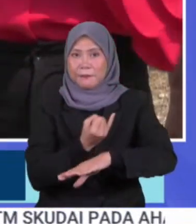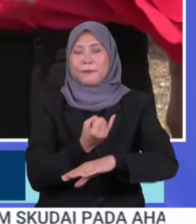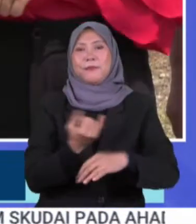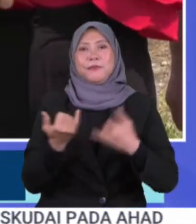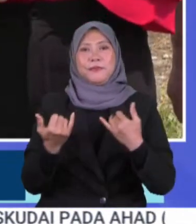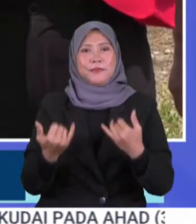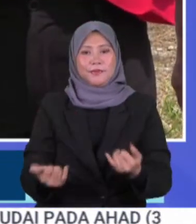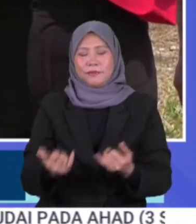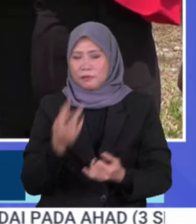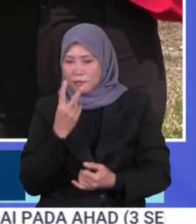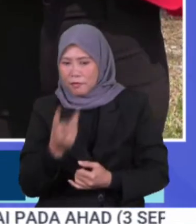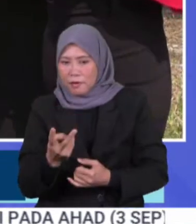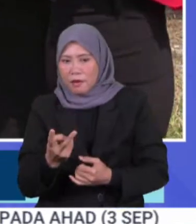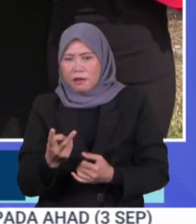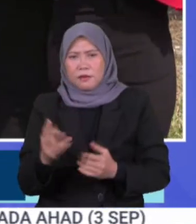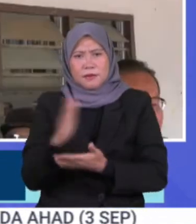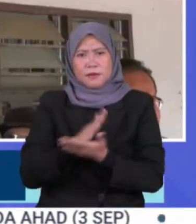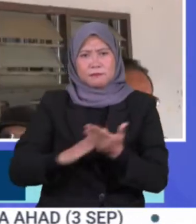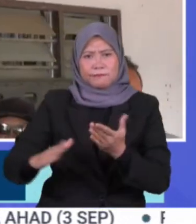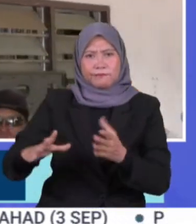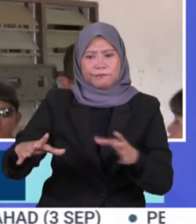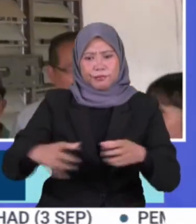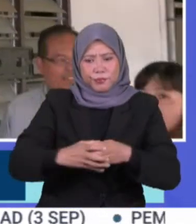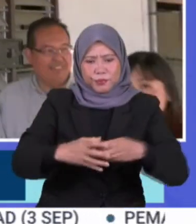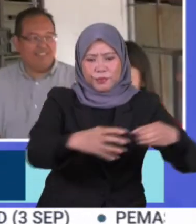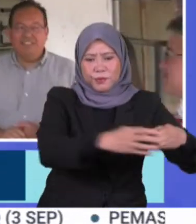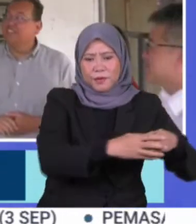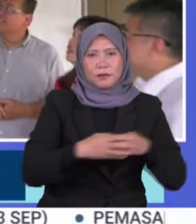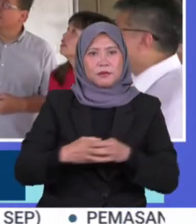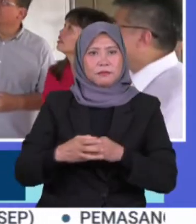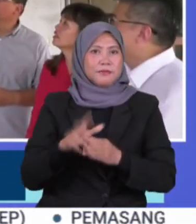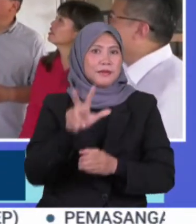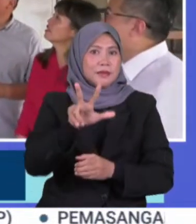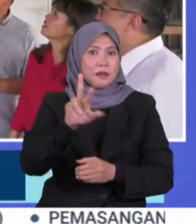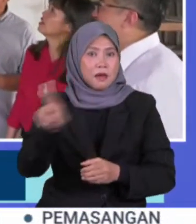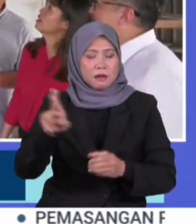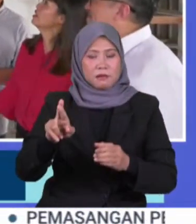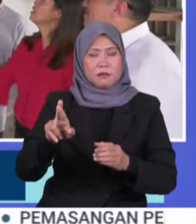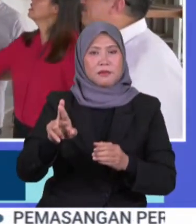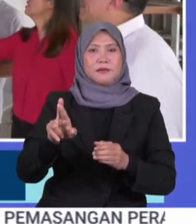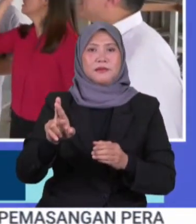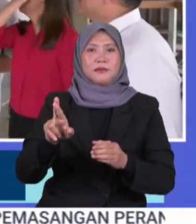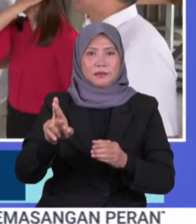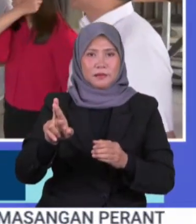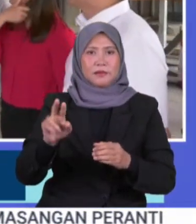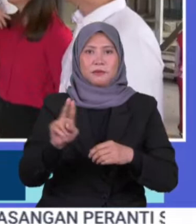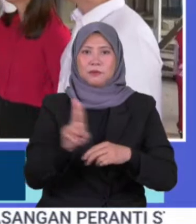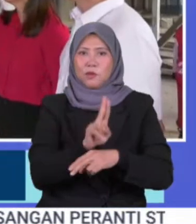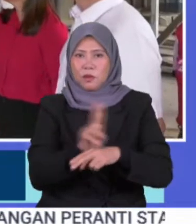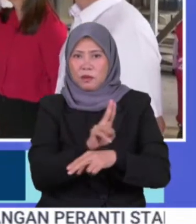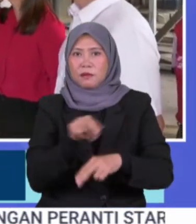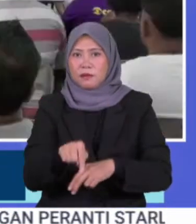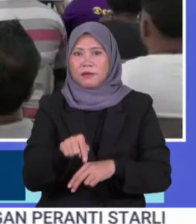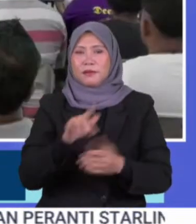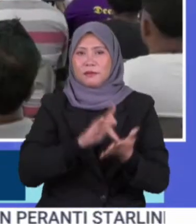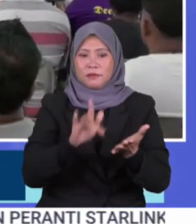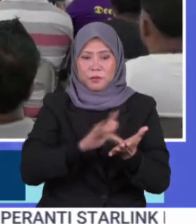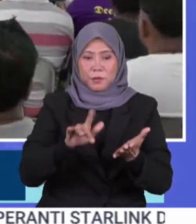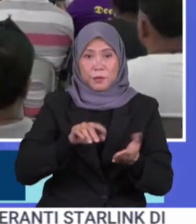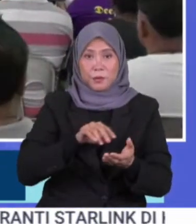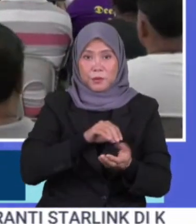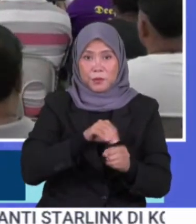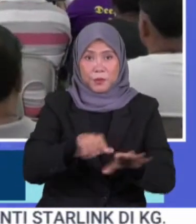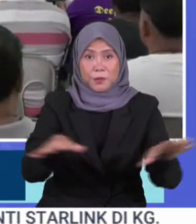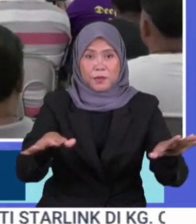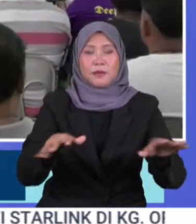kesalahan penyebaran naratif kebencian kaum, agama dan raja 3R Khususnya menerusi platform media sosial Timbalan Menterinya